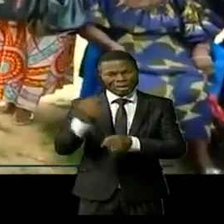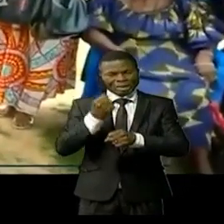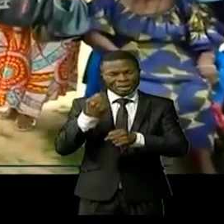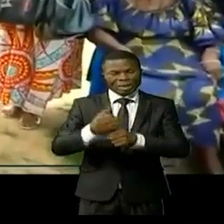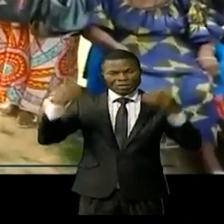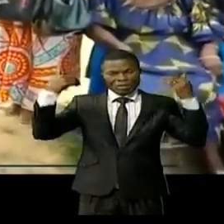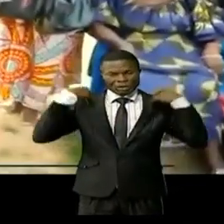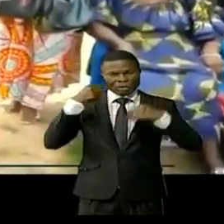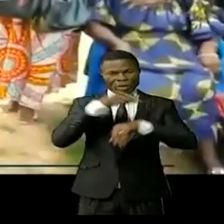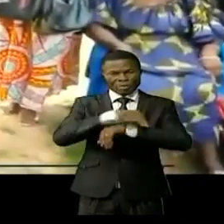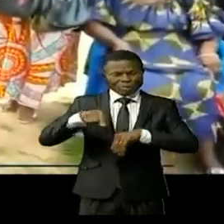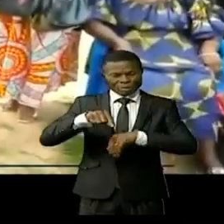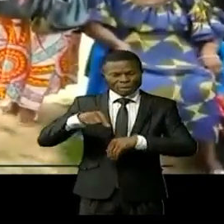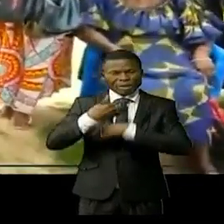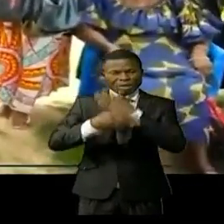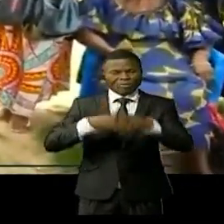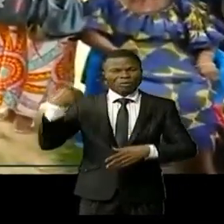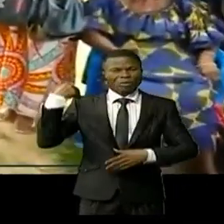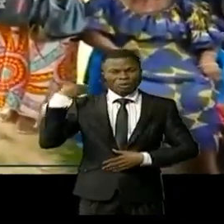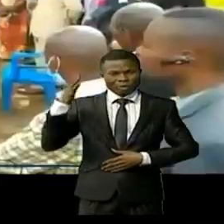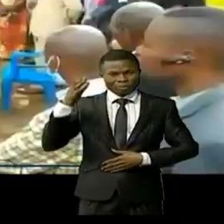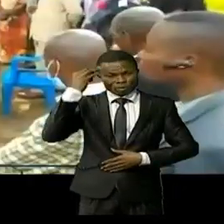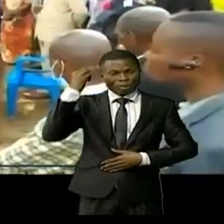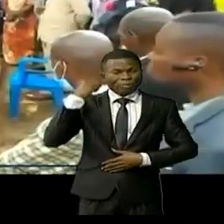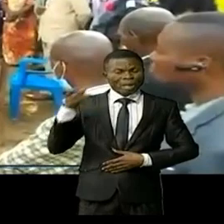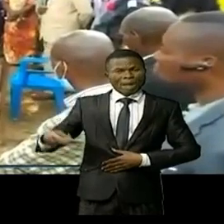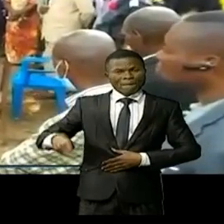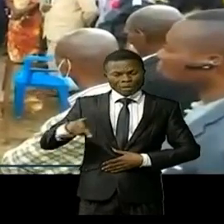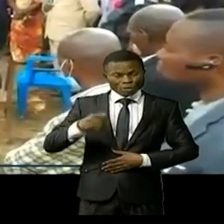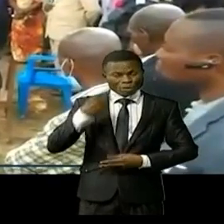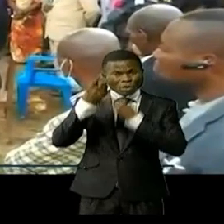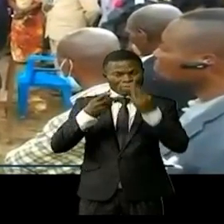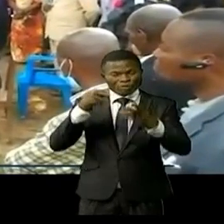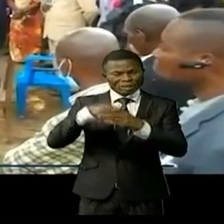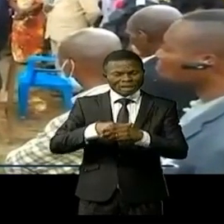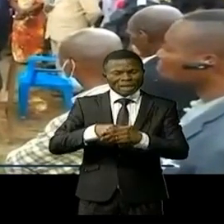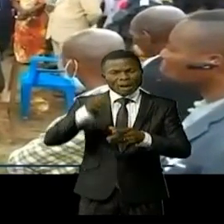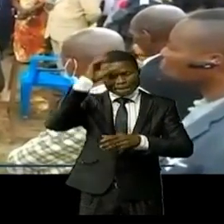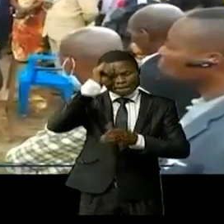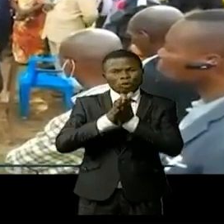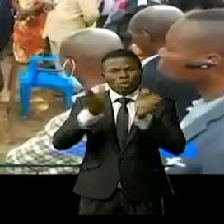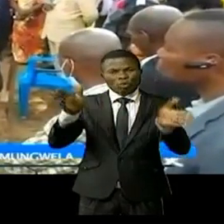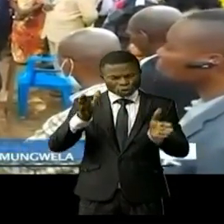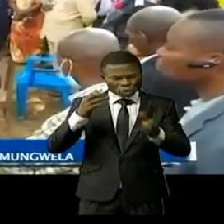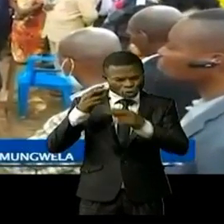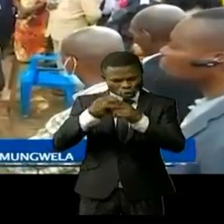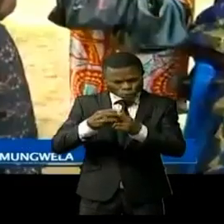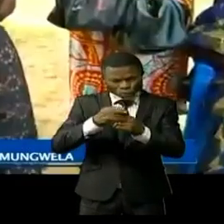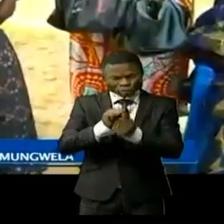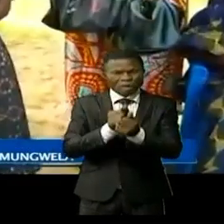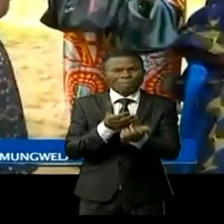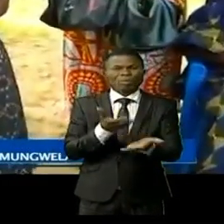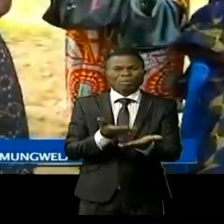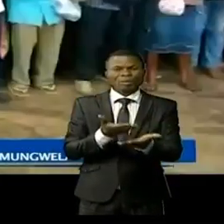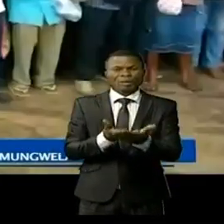l'administration. La ministre Manessa Thérèse promet une tournée en province pour suivre de près cette opération.